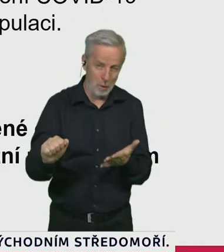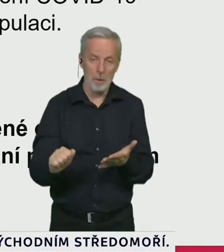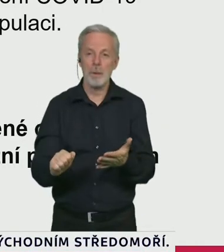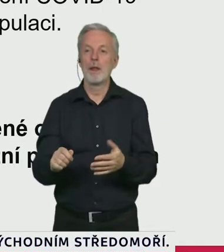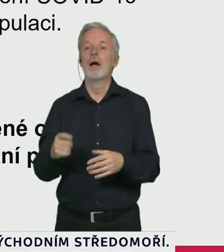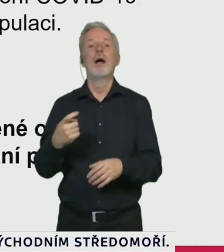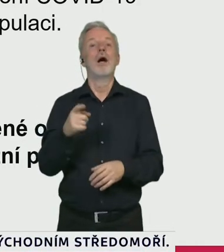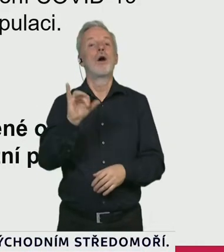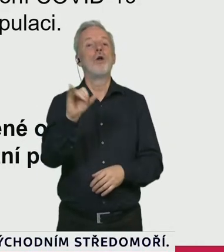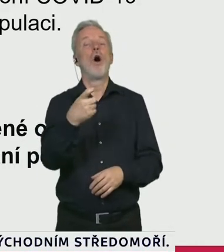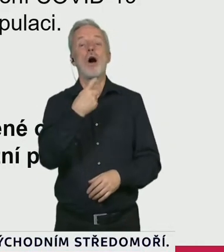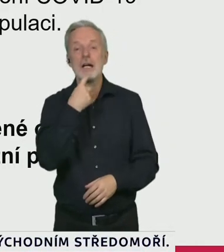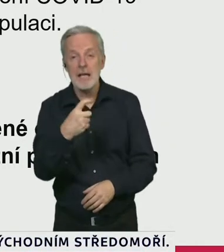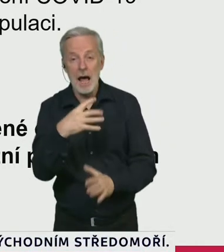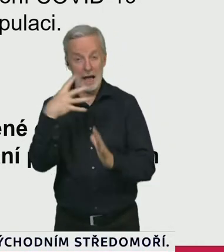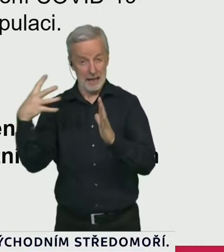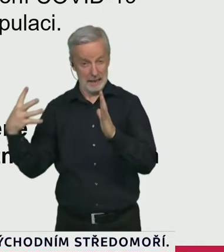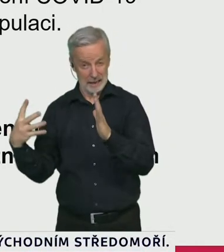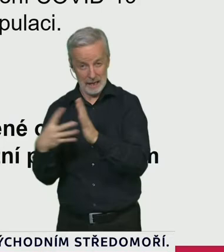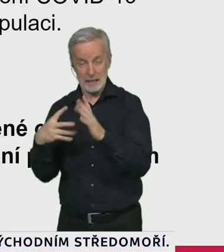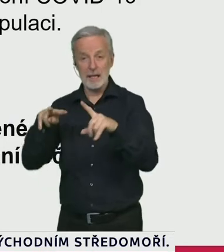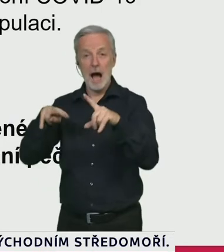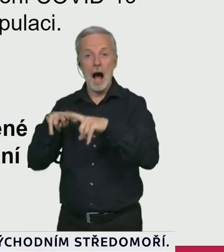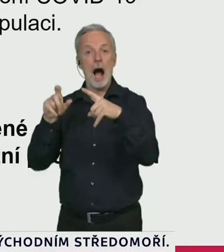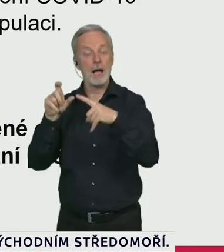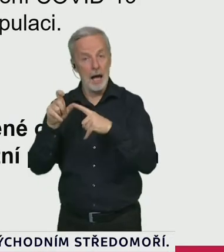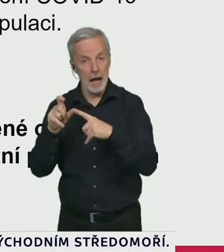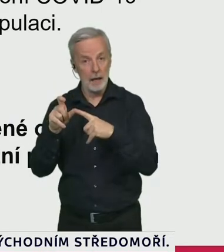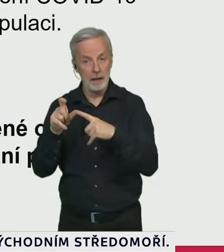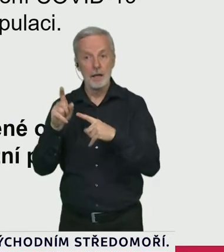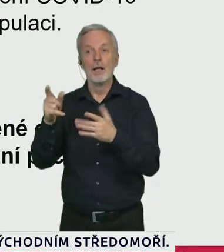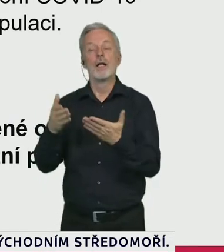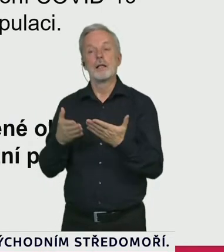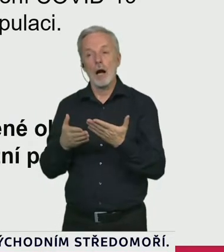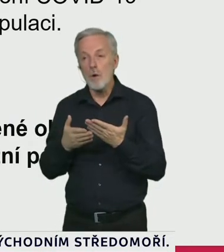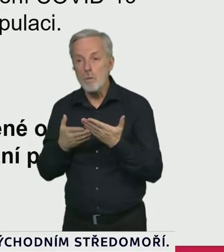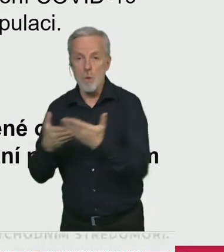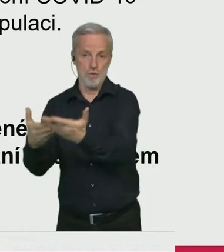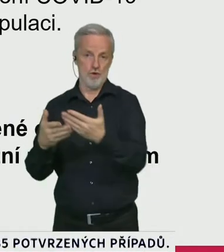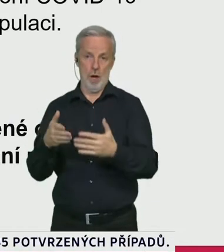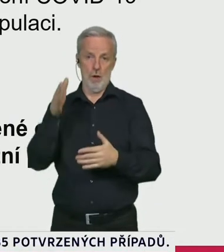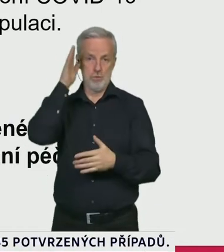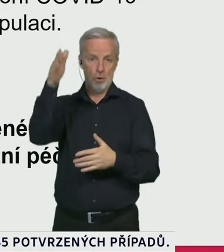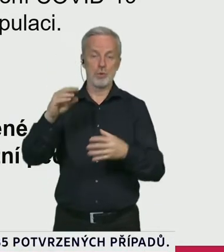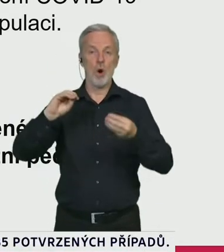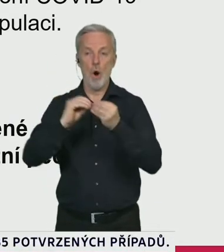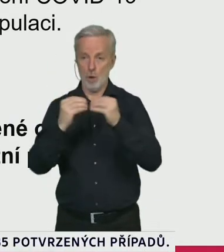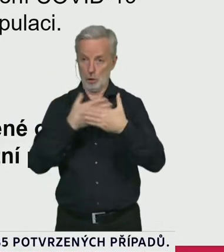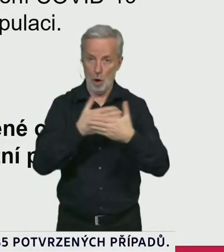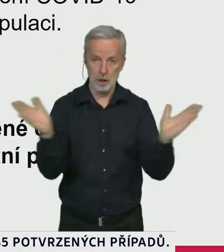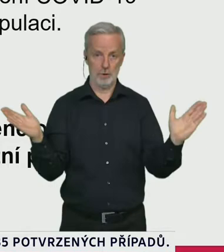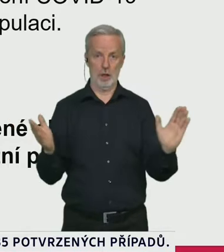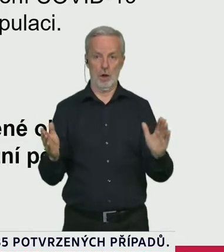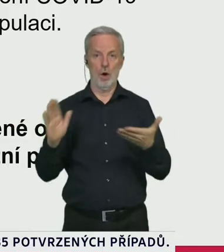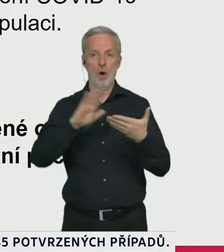antigenními testy znamená vlastně udržet otevřené obchody, umožnit společenský život a